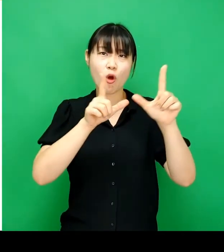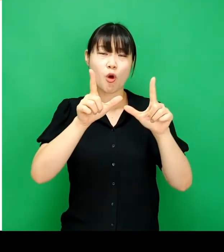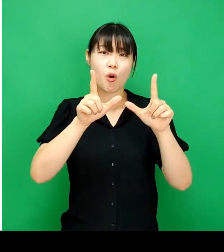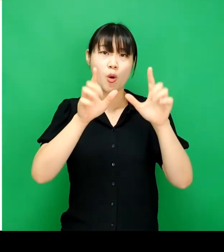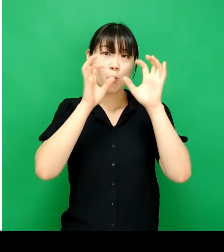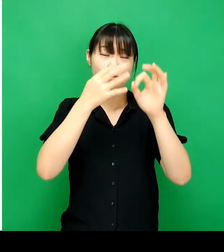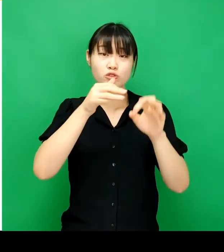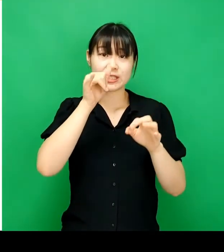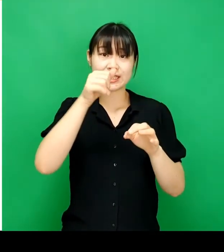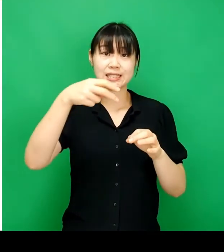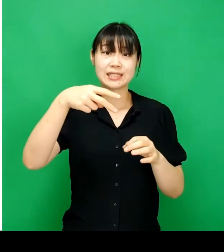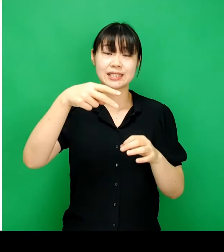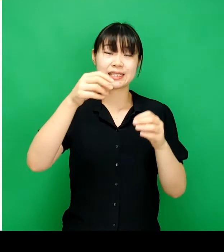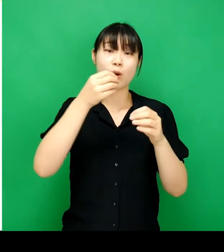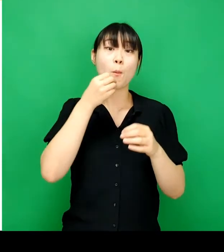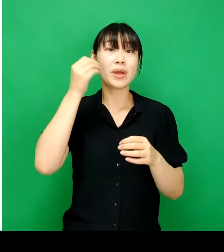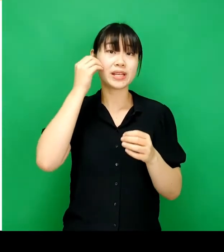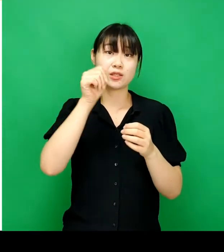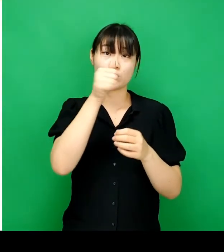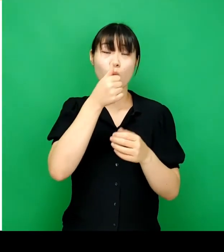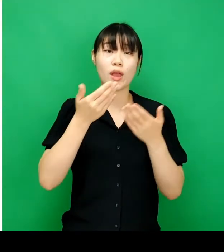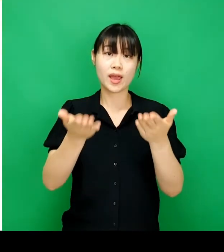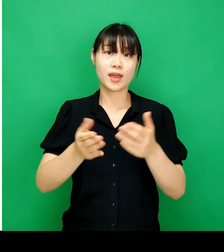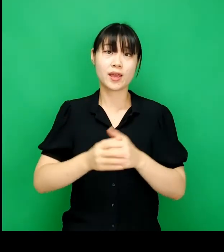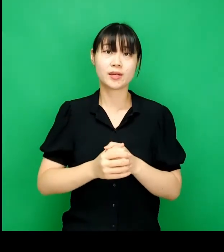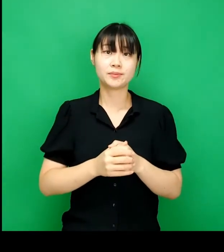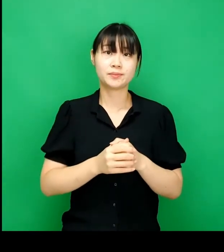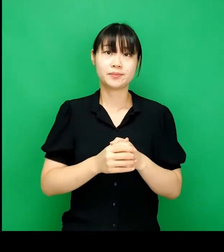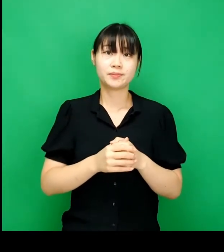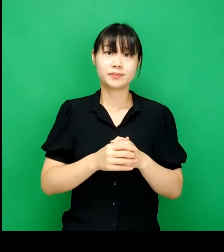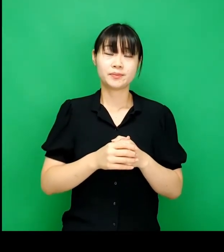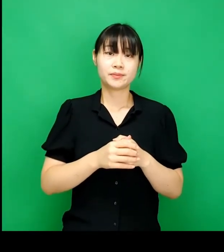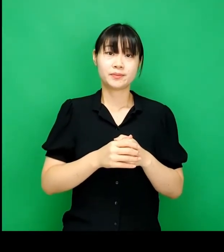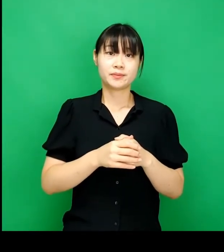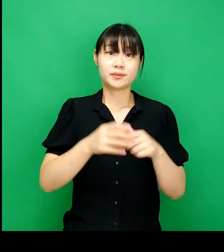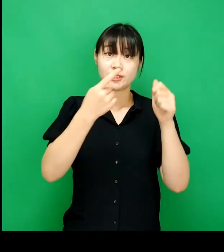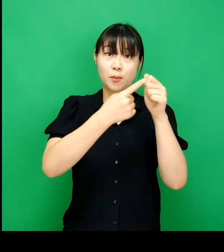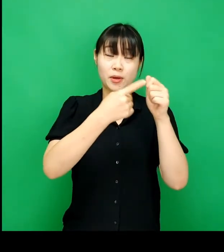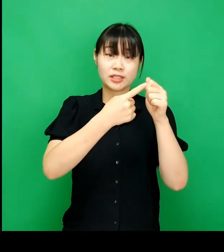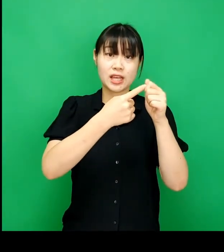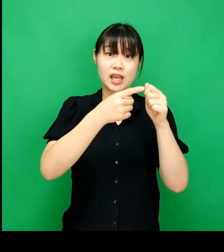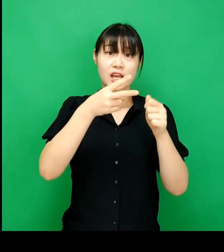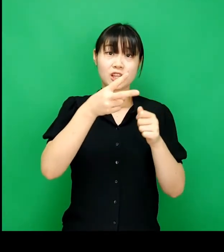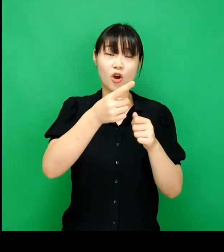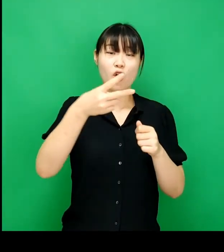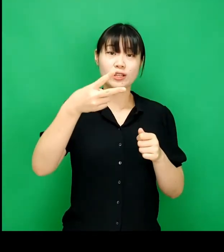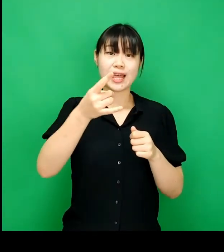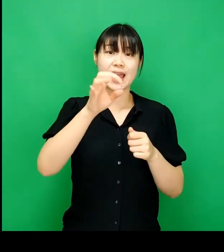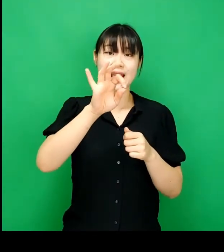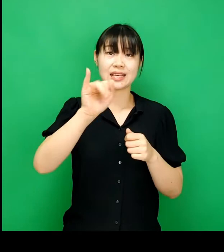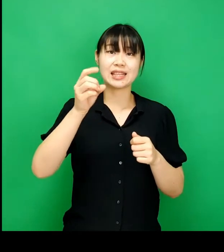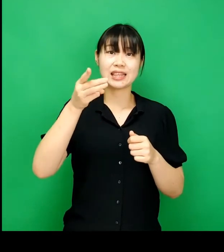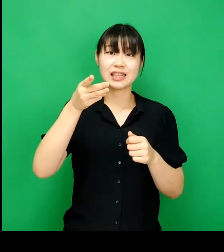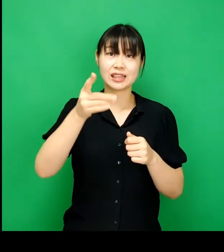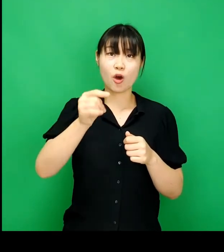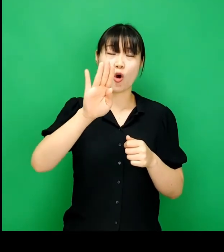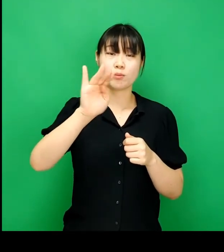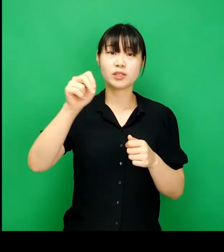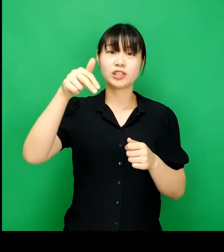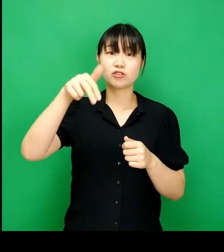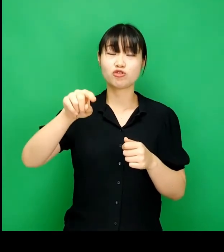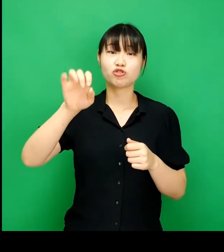볼 수 있는 사이트를 소개해드리려고 합니다. 첫 번째는 더 데이터 비주얼라이제이션